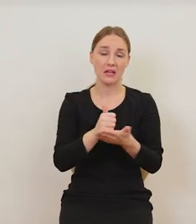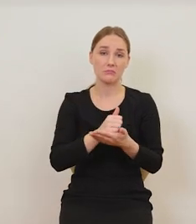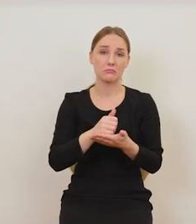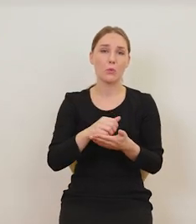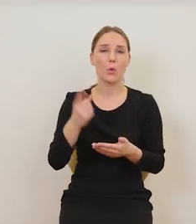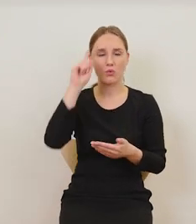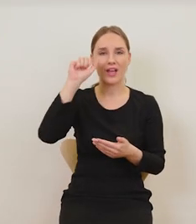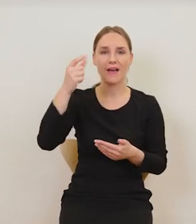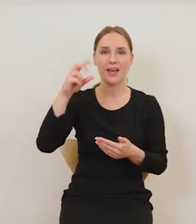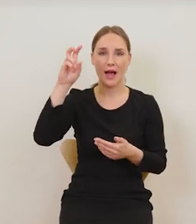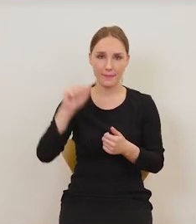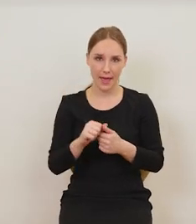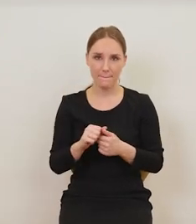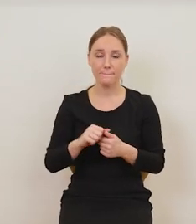ADHD.